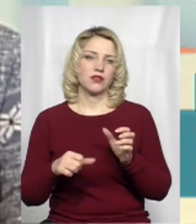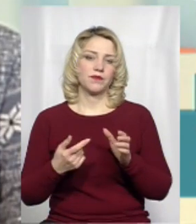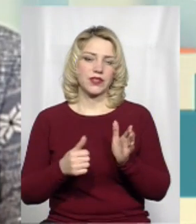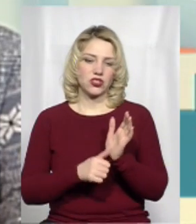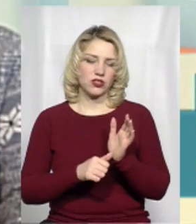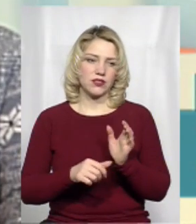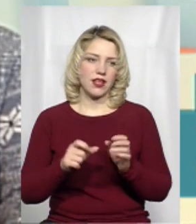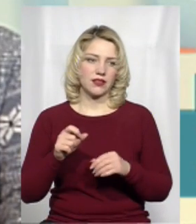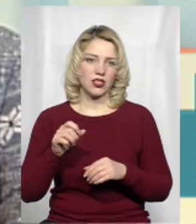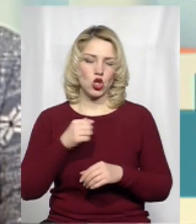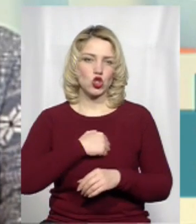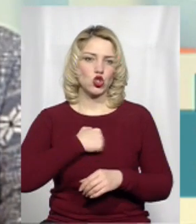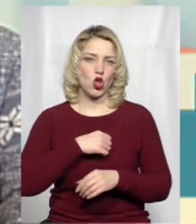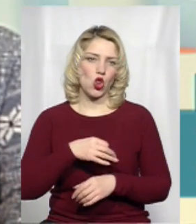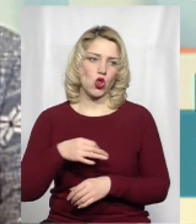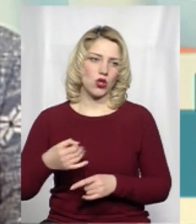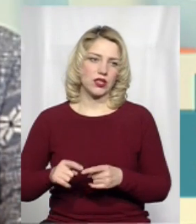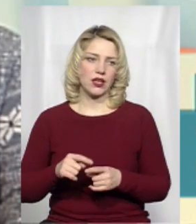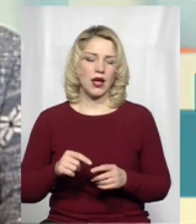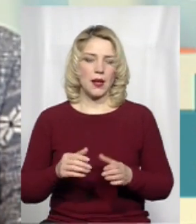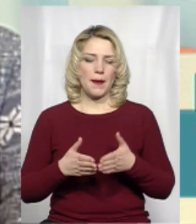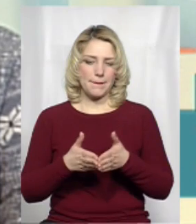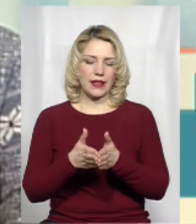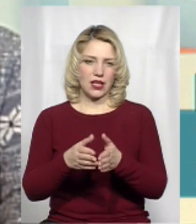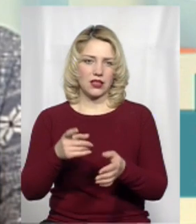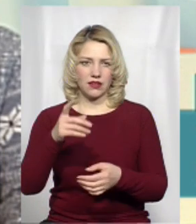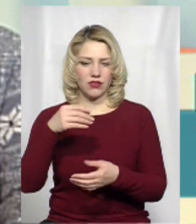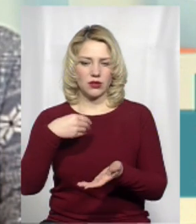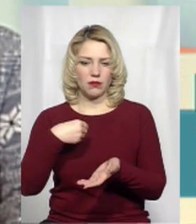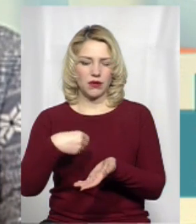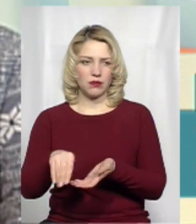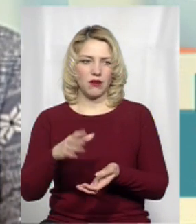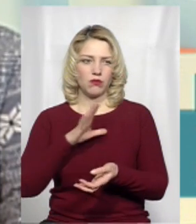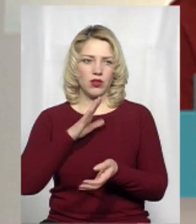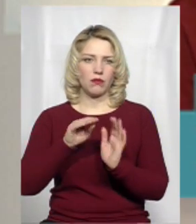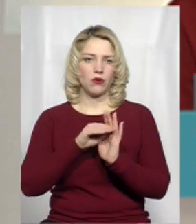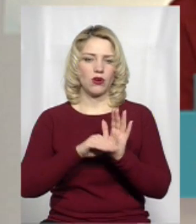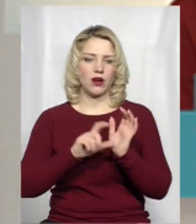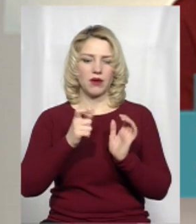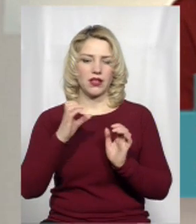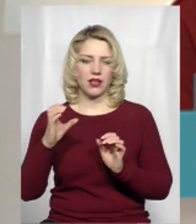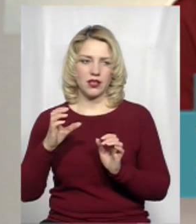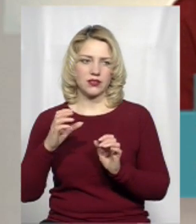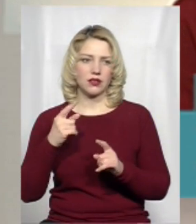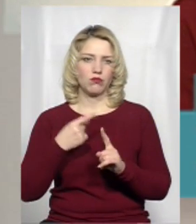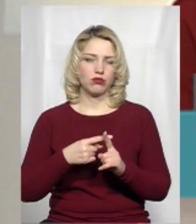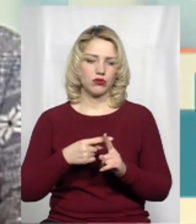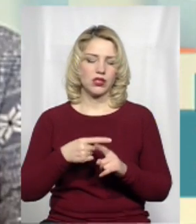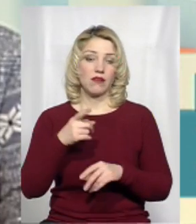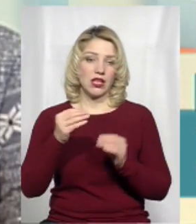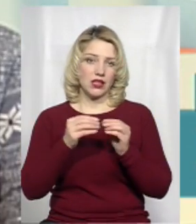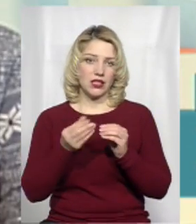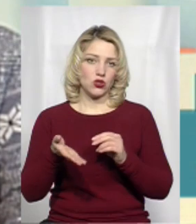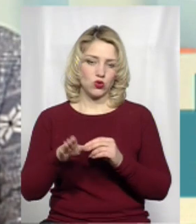будь ласка. Ми почали з ним говорити, він каже, що байдарки він придбав, бо була програма ЄС плюс воєводство їхнє, і він 10